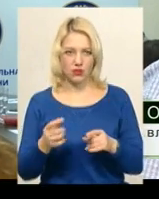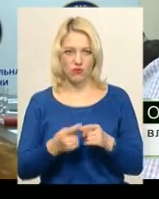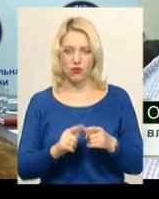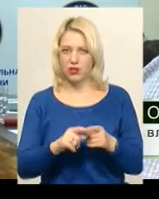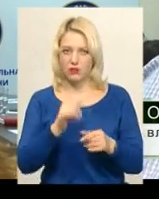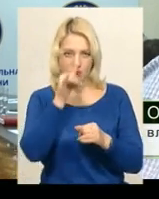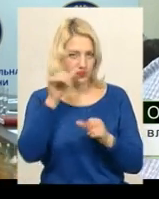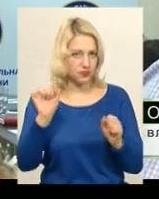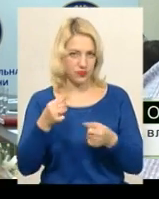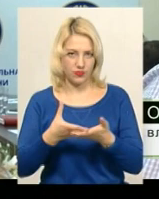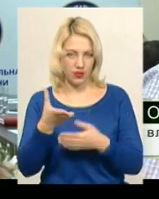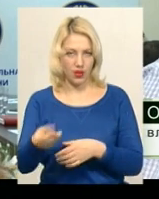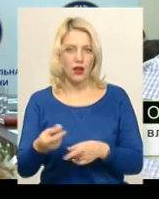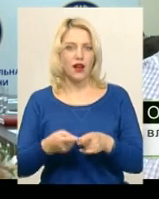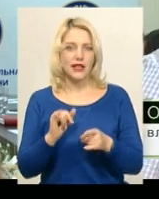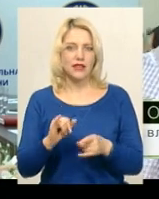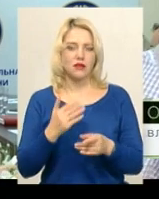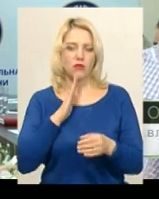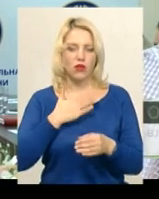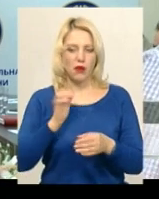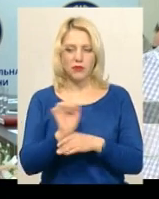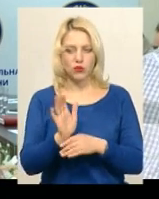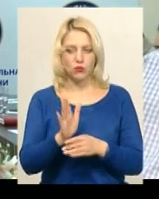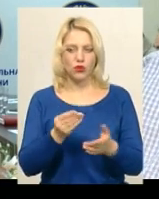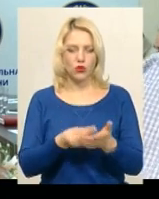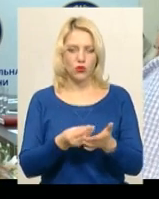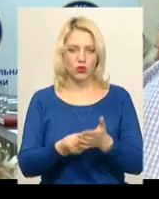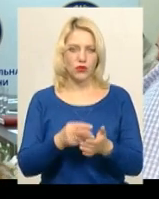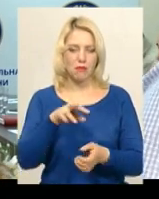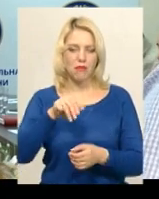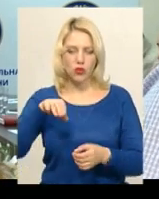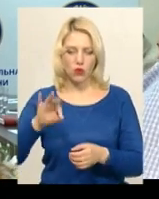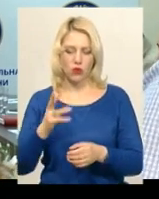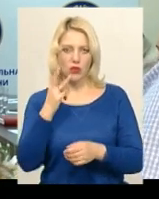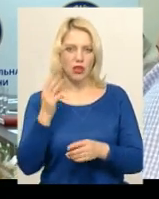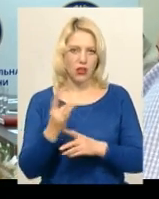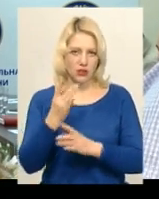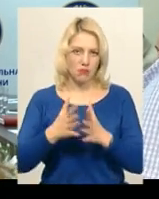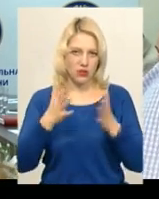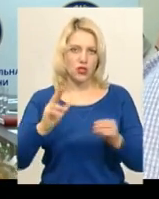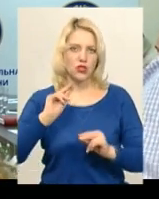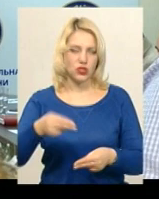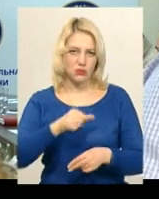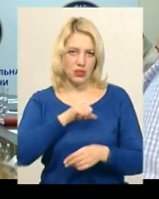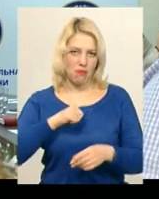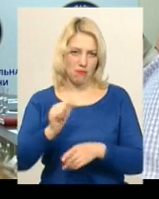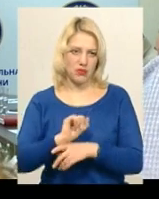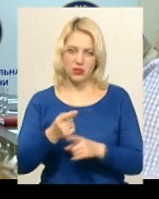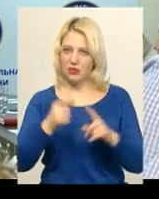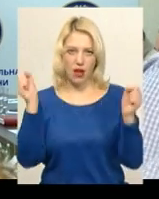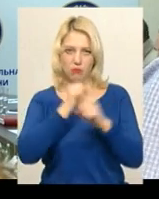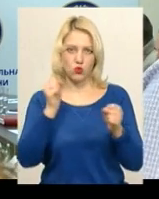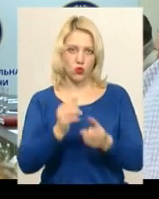непідйомними. Моя машина буде коштувати в розмитненні в три рази вища, ніж сама вартість машини. Це абсурд,